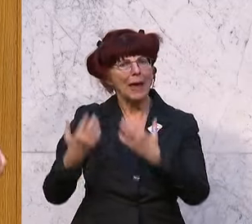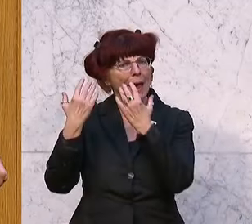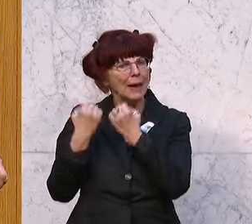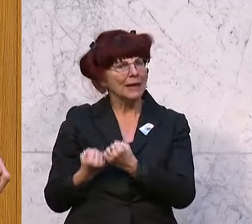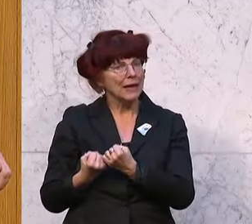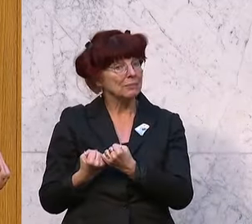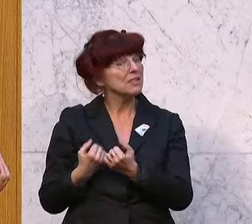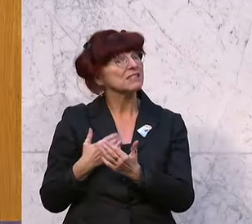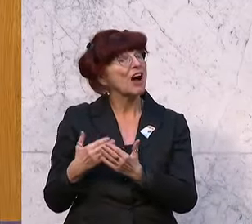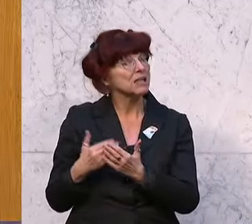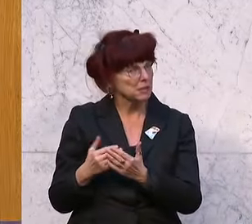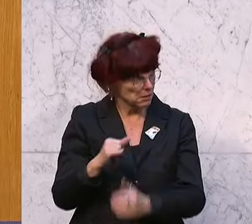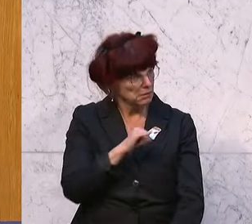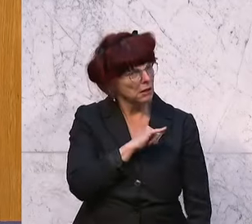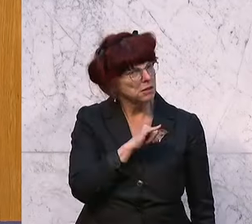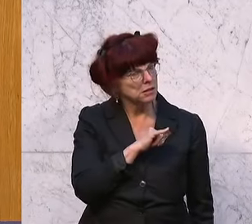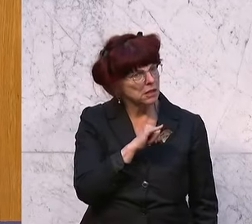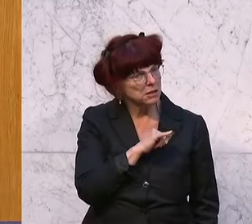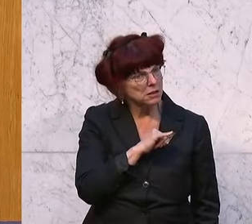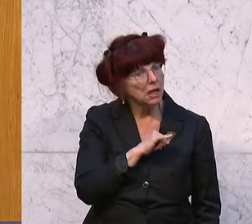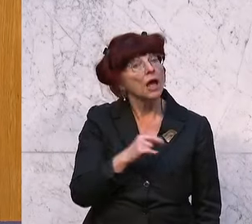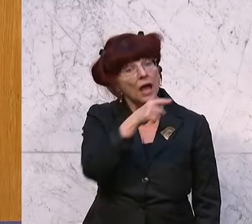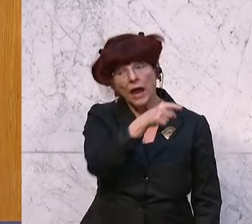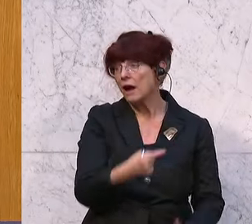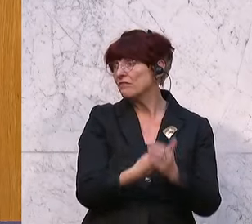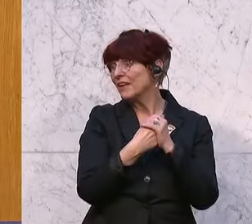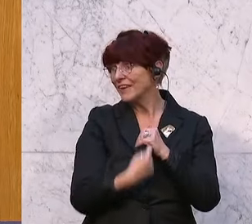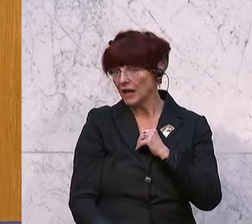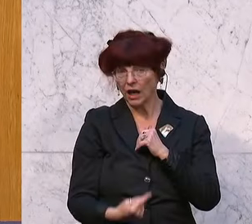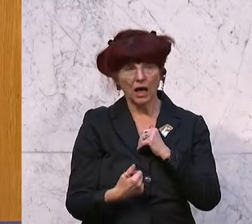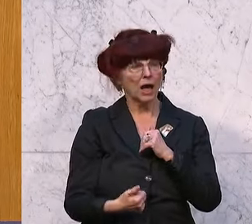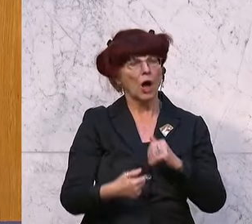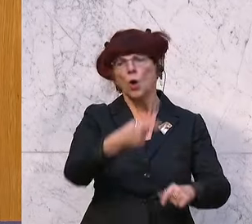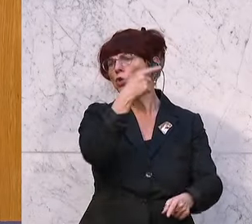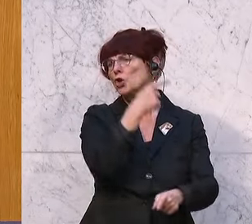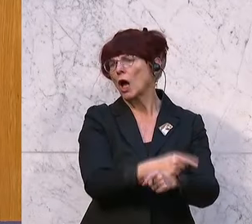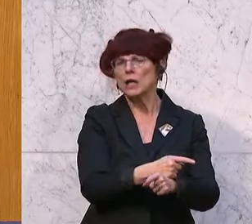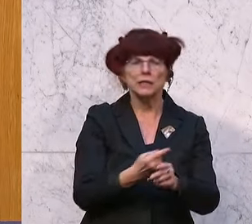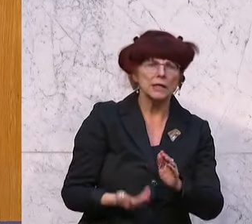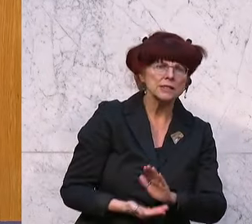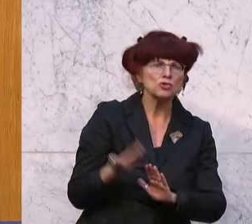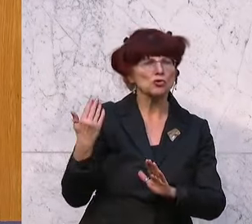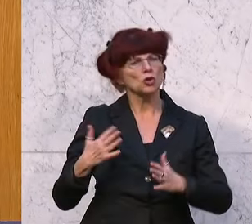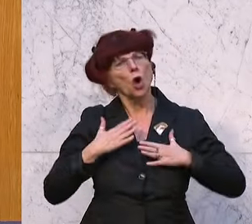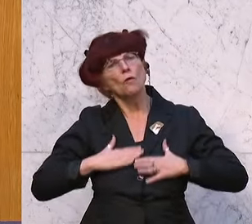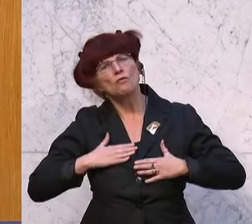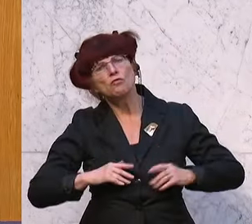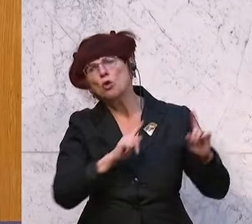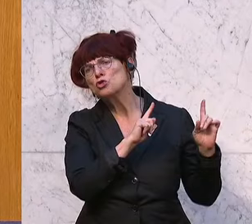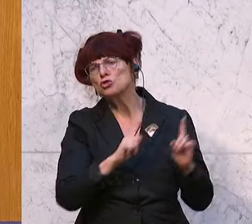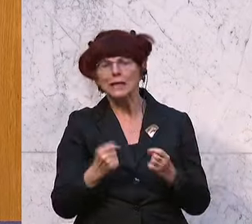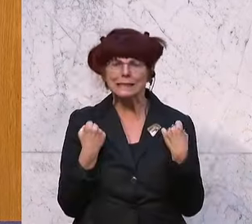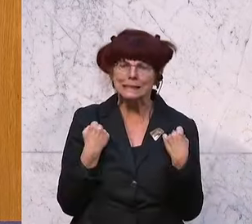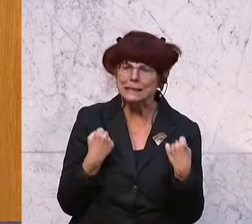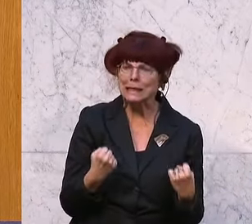Interessante, ist Folgendes, dass der Verlierer und der Zerstörer der Neutralität und des Wohlstands und der Sicherheit und des